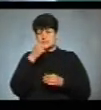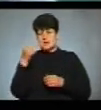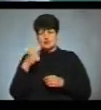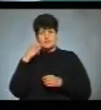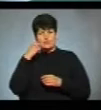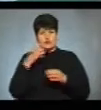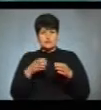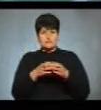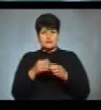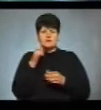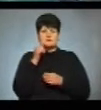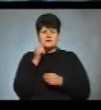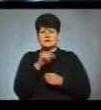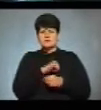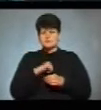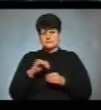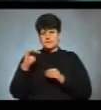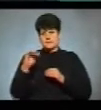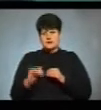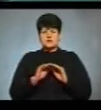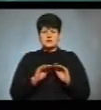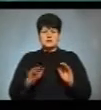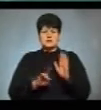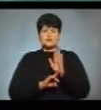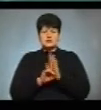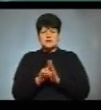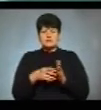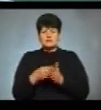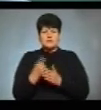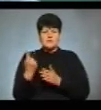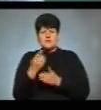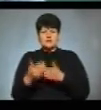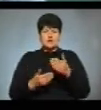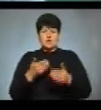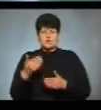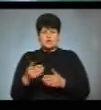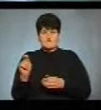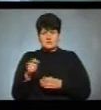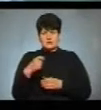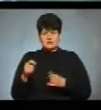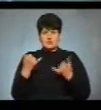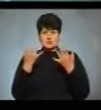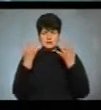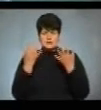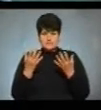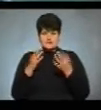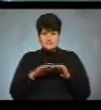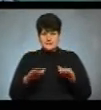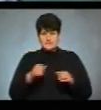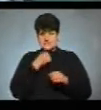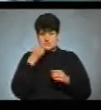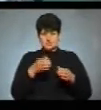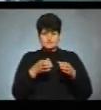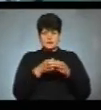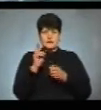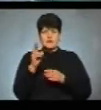категорії, а завтра найменші діти, які тільки починають свої перші кроки у фахтуванні. Для нас сьогоднішніх дітей найстарша вікова група – це